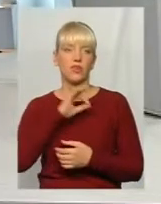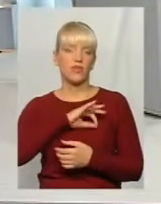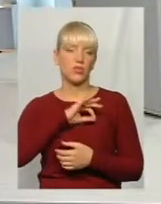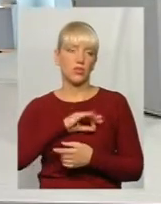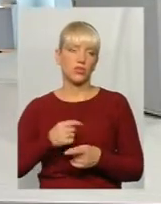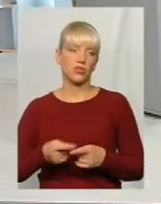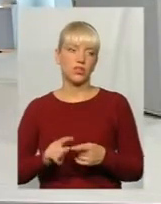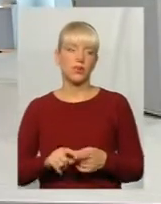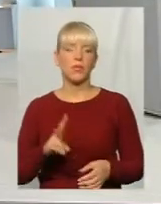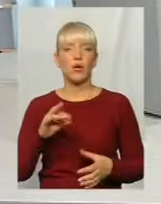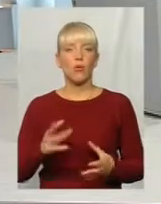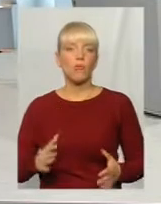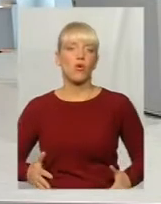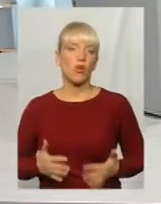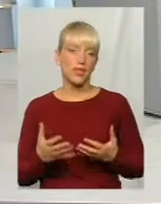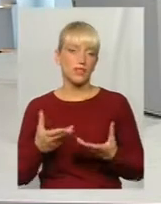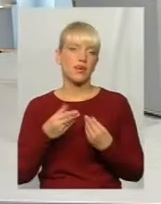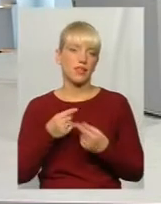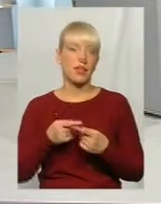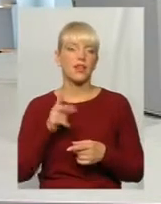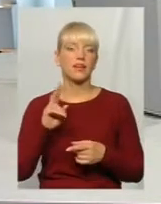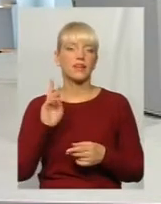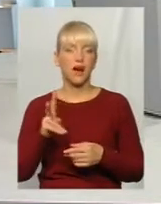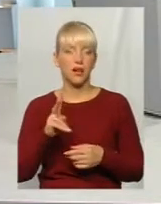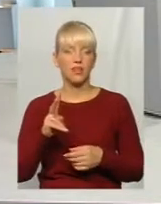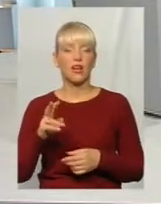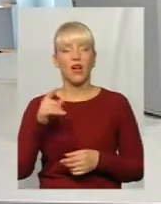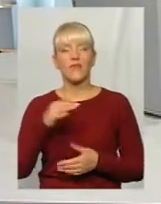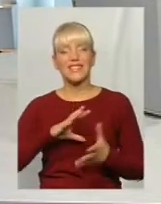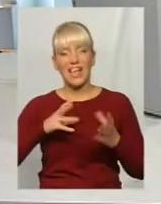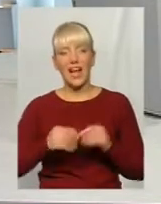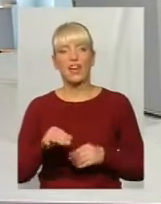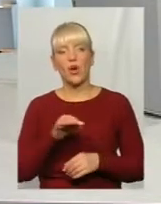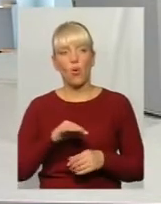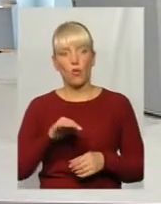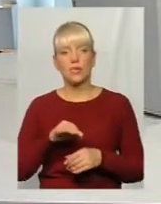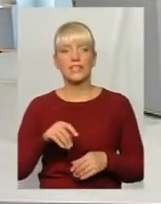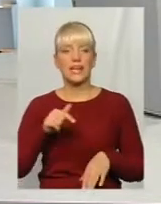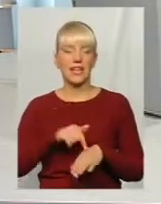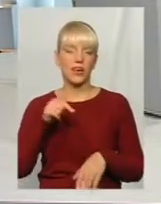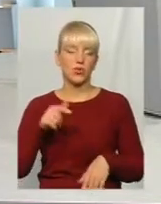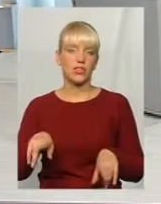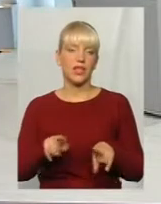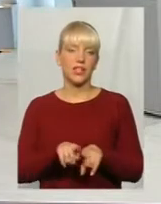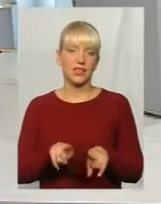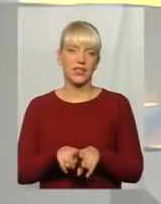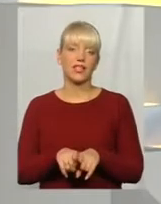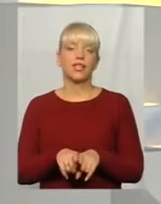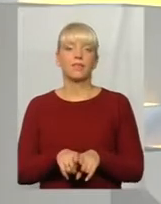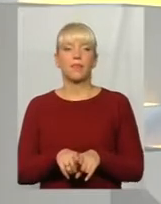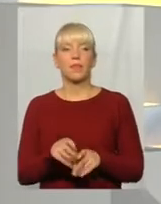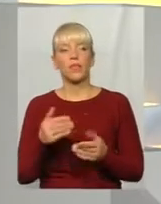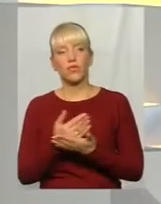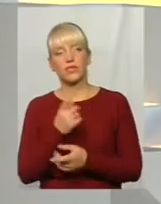Про натхнення. Пане Олег, скажіть, як взагалі область ОТГ реагує на отакі нові зміни, і чи